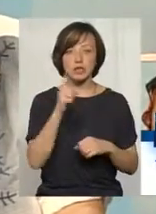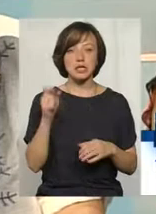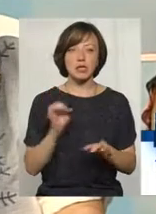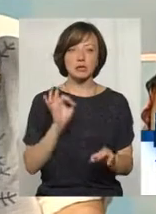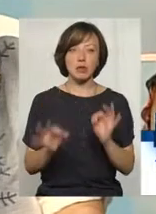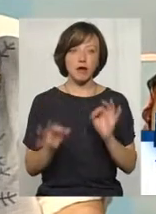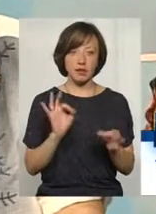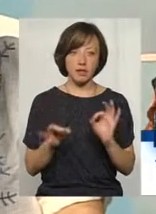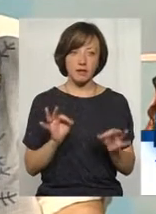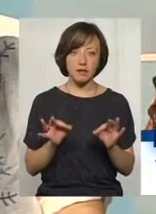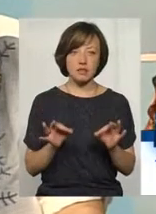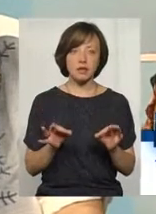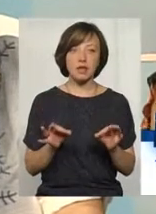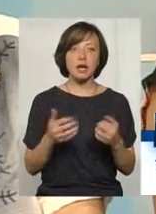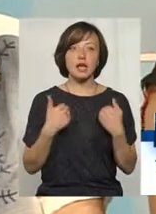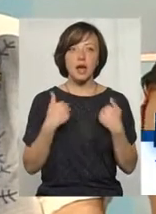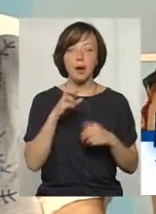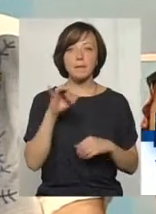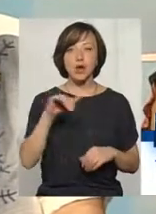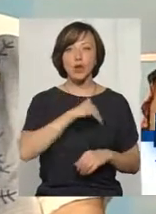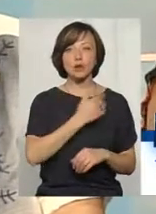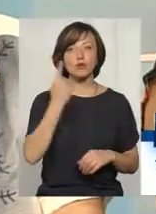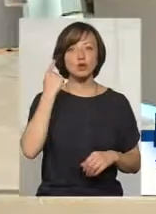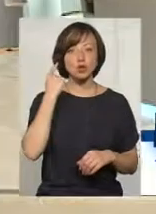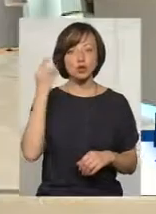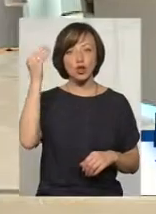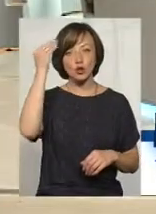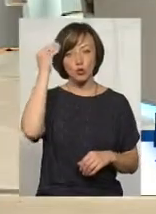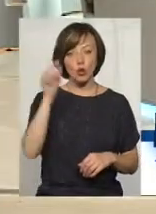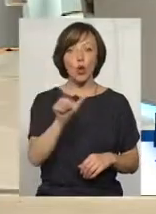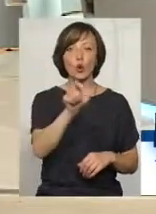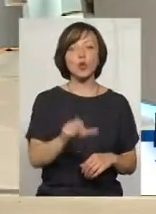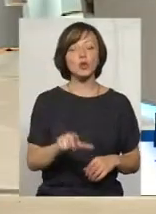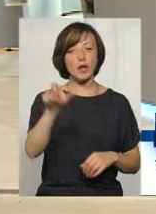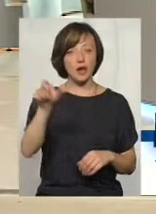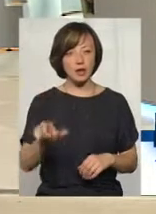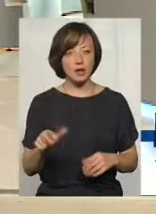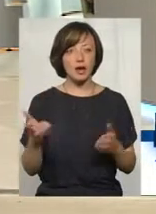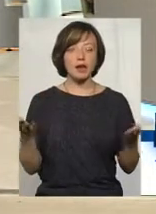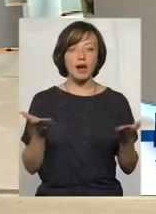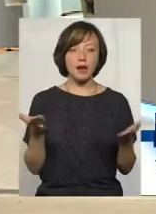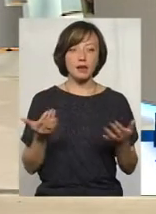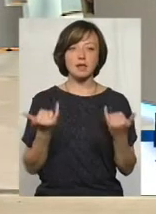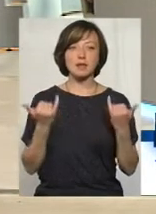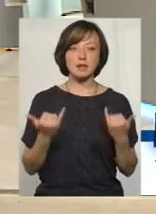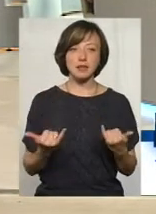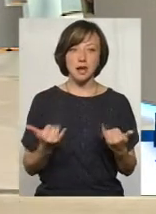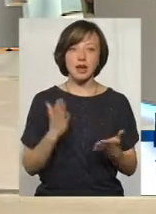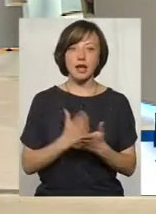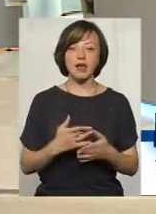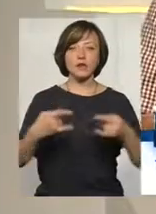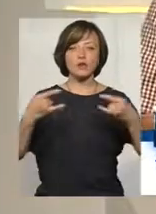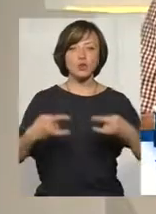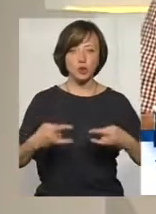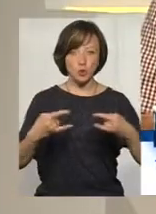справедливість. Я би хотіла почути думку людей, які зараз є в студії.